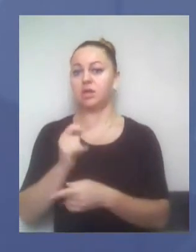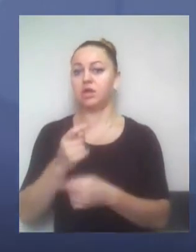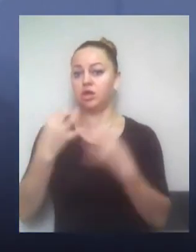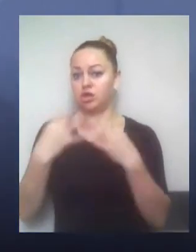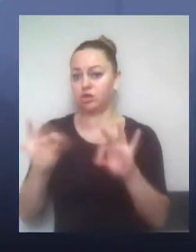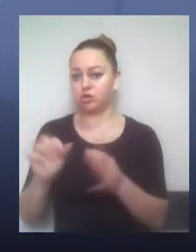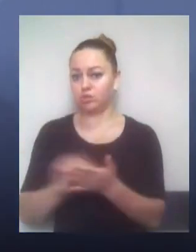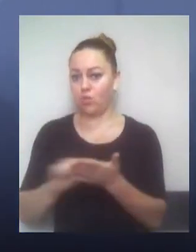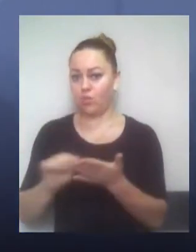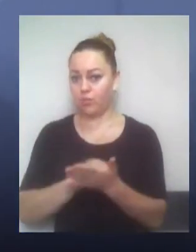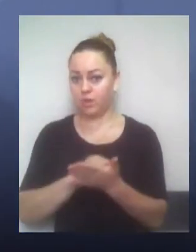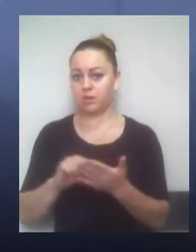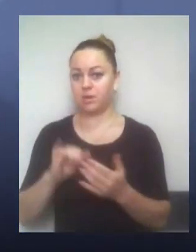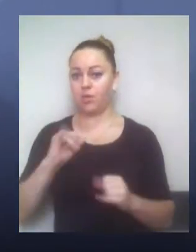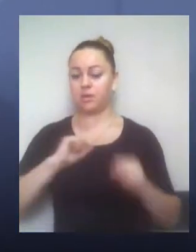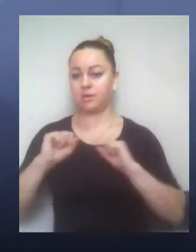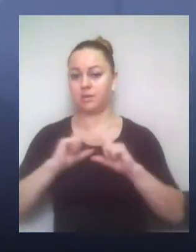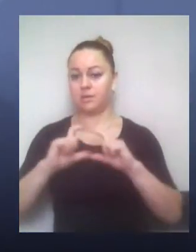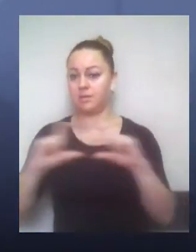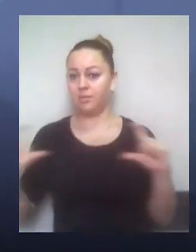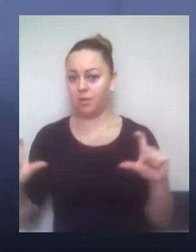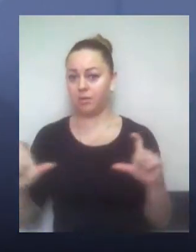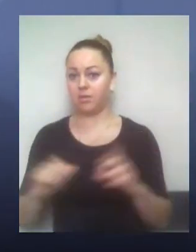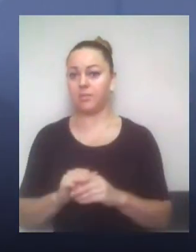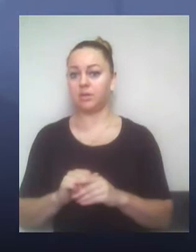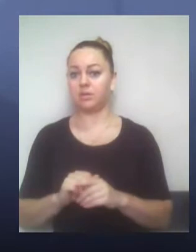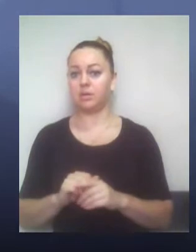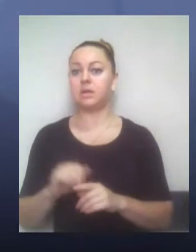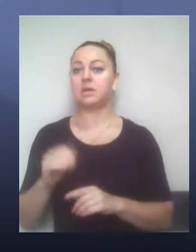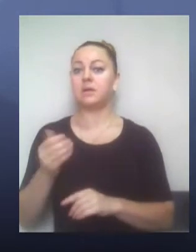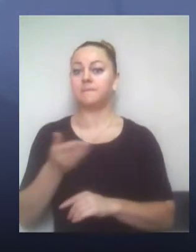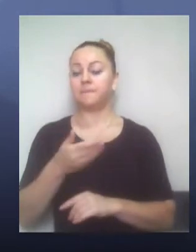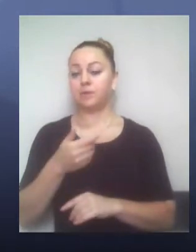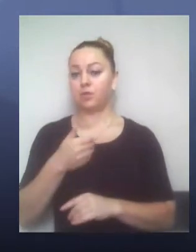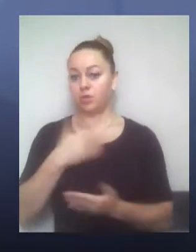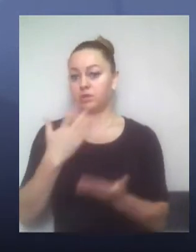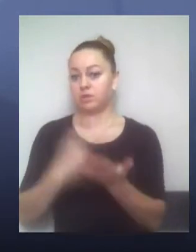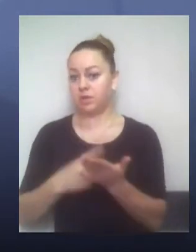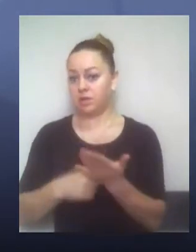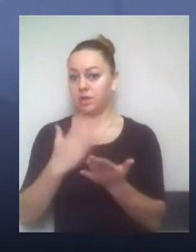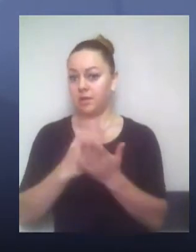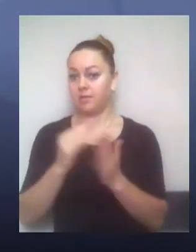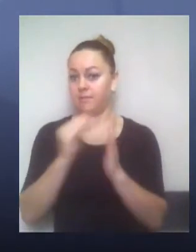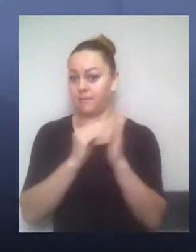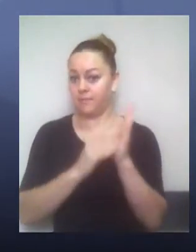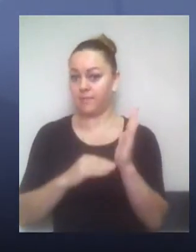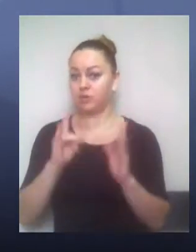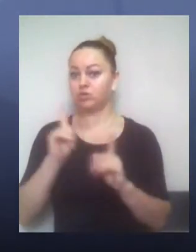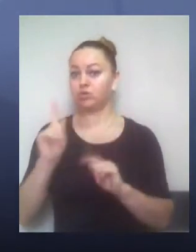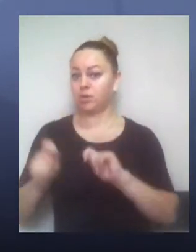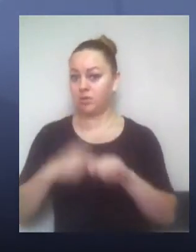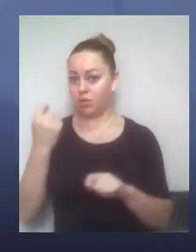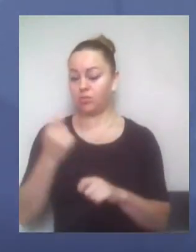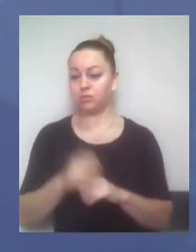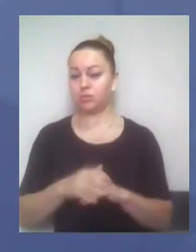департаментов. Но мы оперировали тем, что у нас есть припис, который нарушается. Вы знаете,